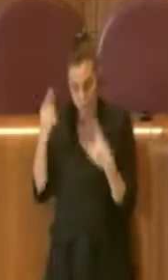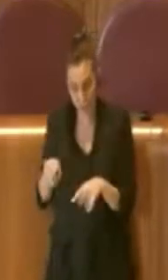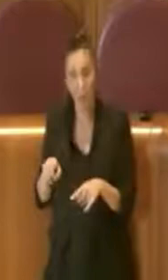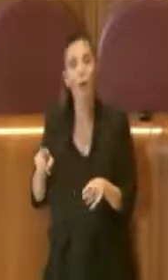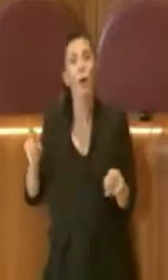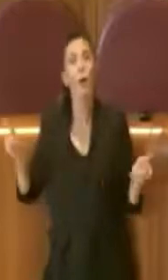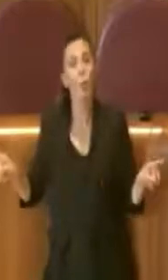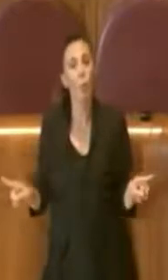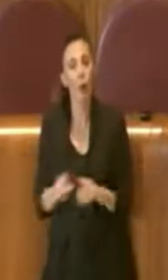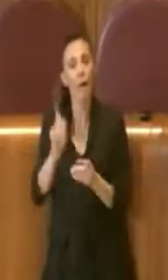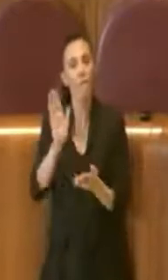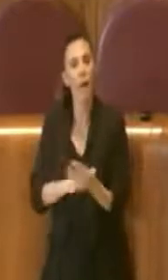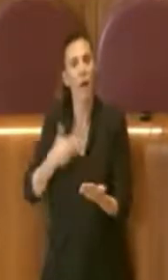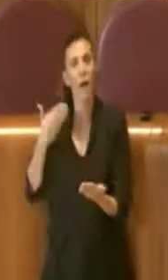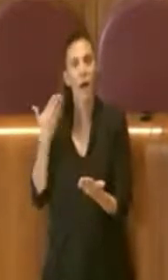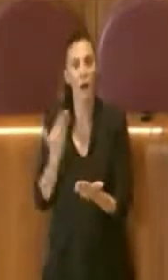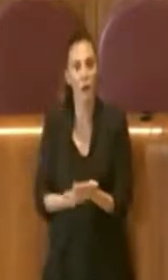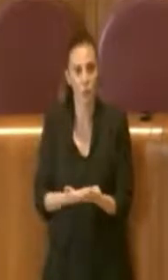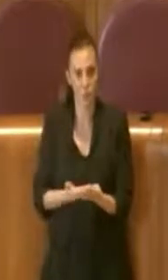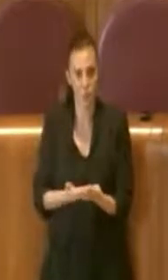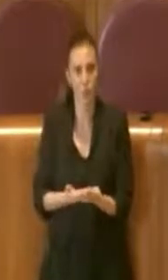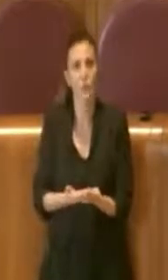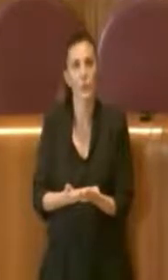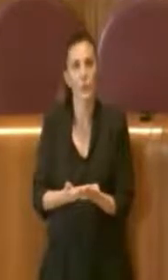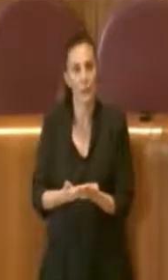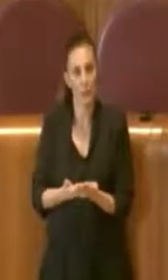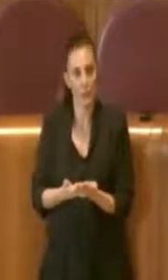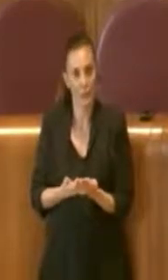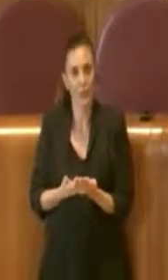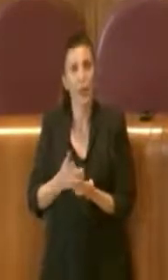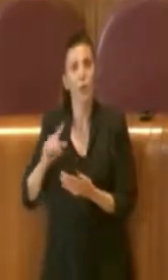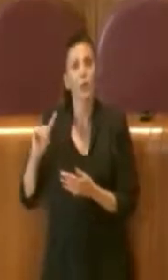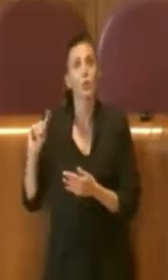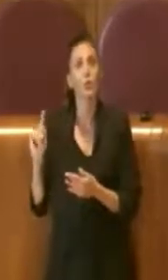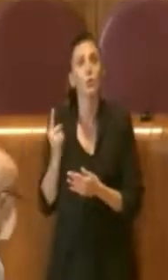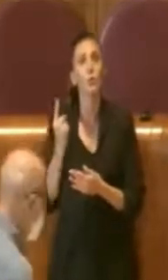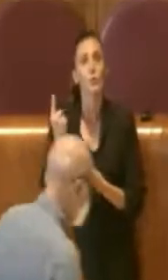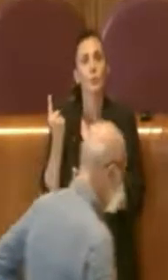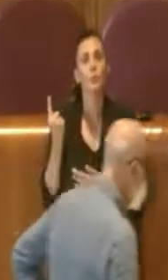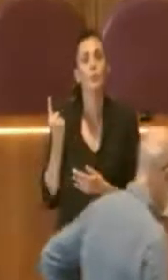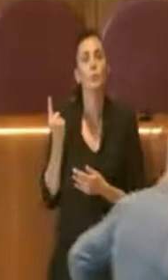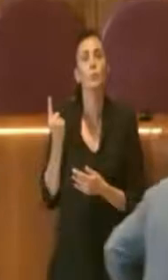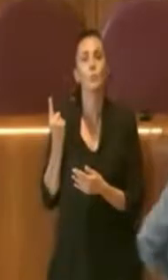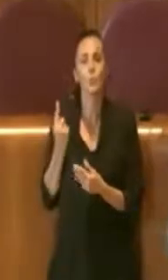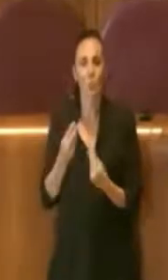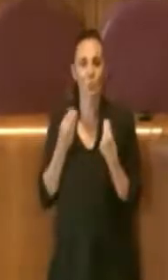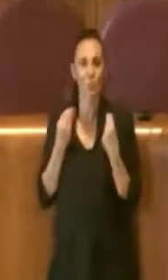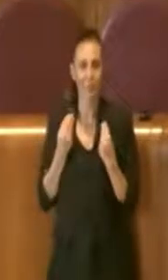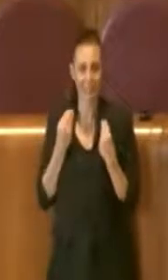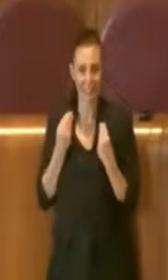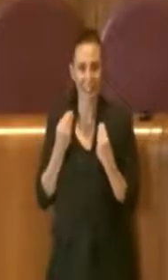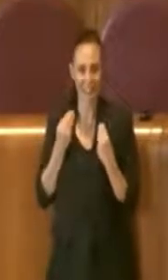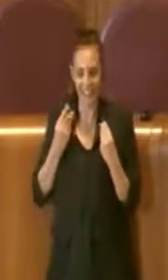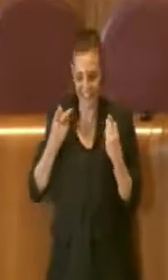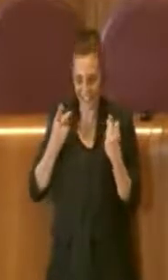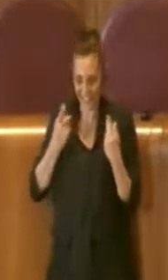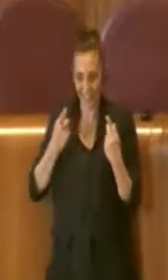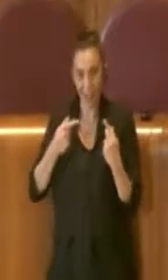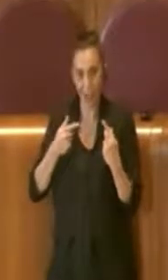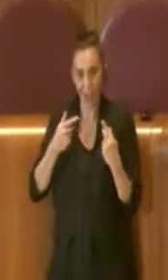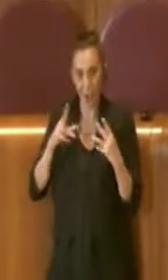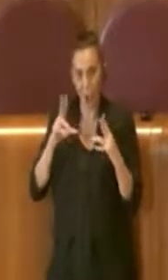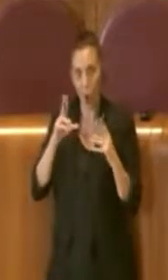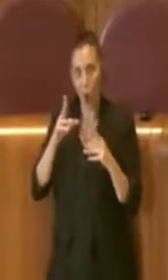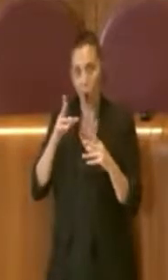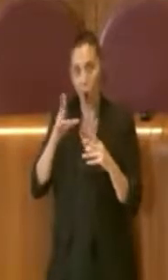importante soprattutto perché come sapete abbiamo realizzato un impianto importante a